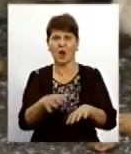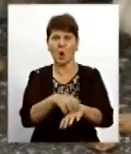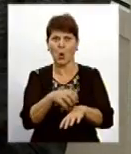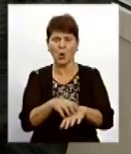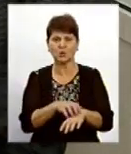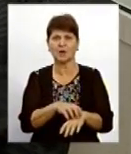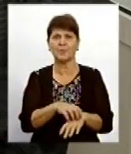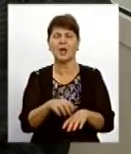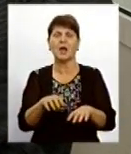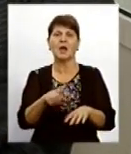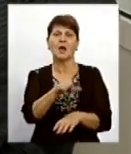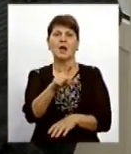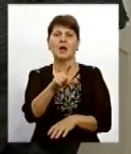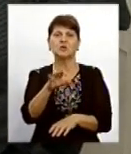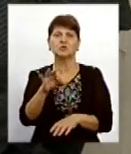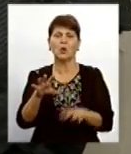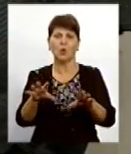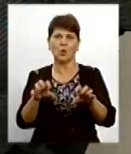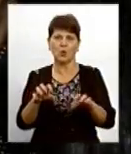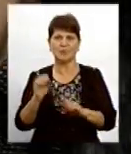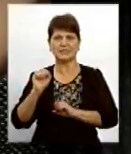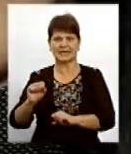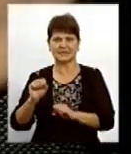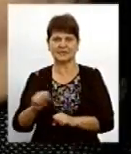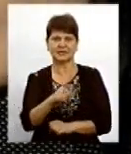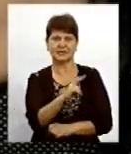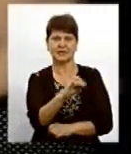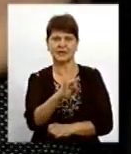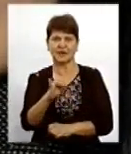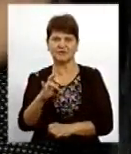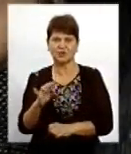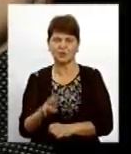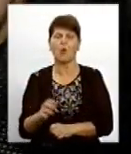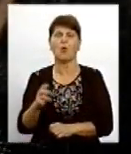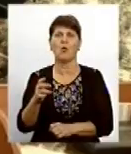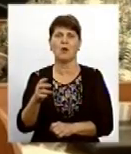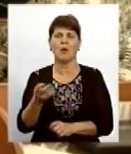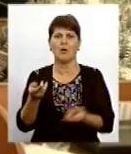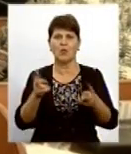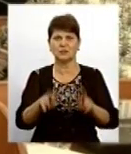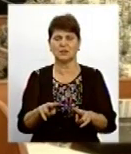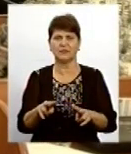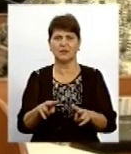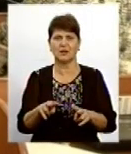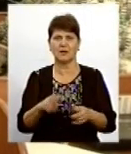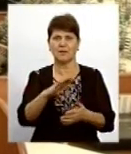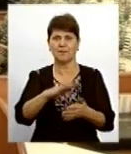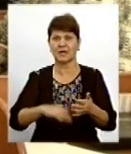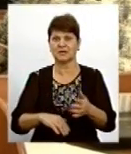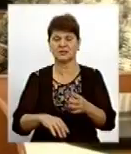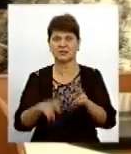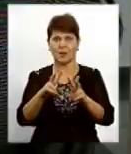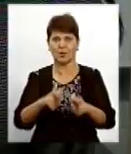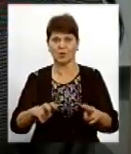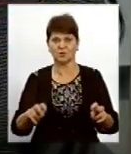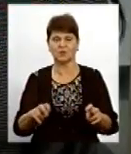підготувала зоозахисниця Руслана Кравченко. Після двох петицій, які набрали голоси, але залишились без розгляду, вона домоглася винесення питання на сесію